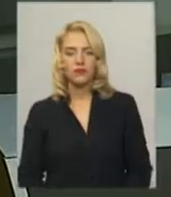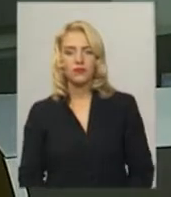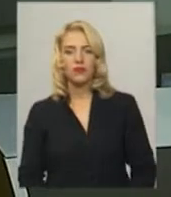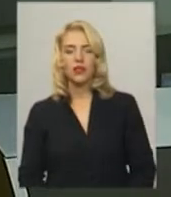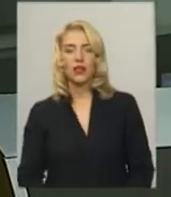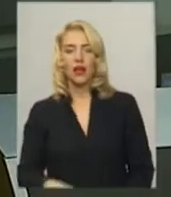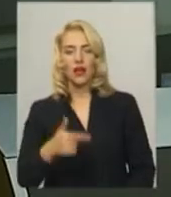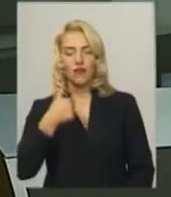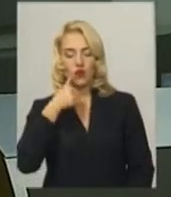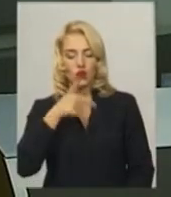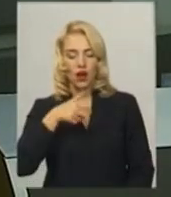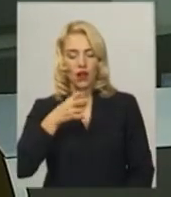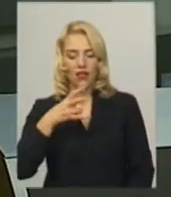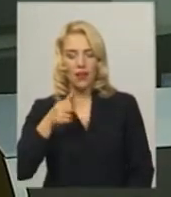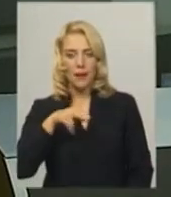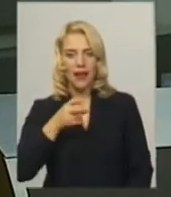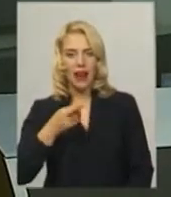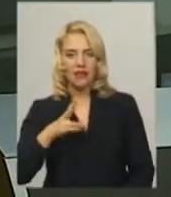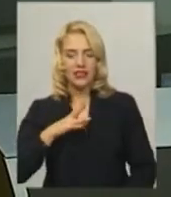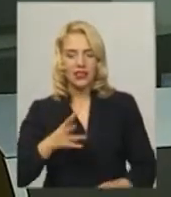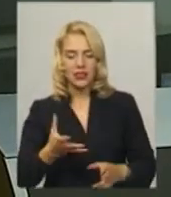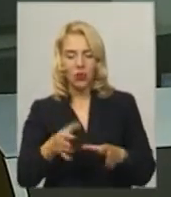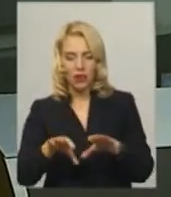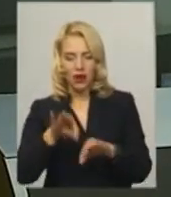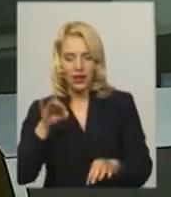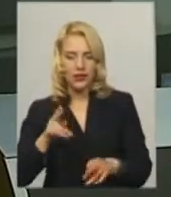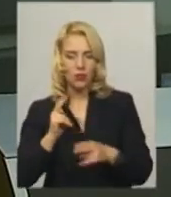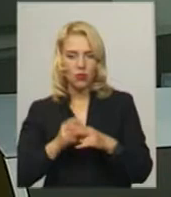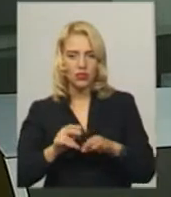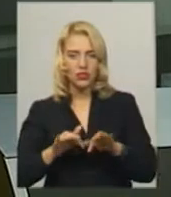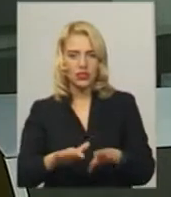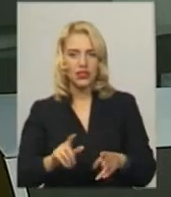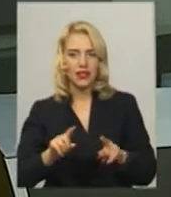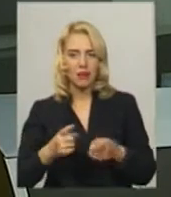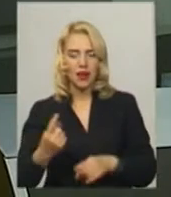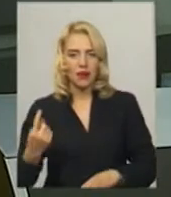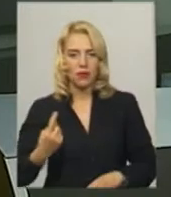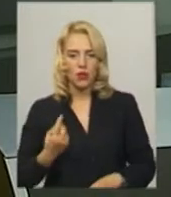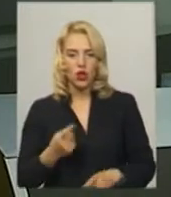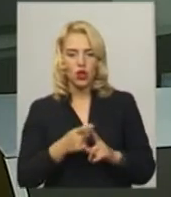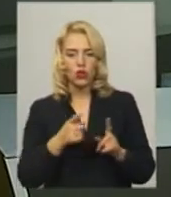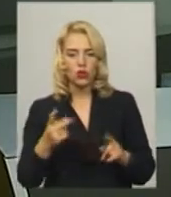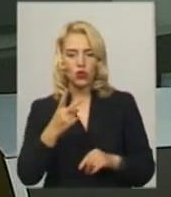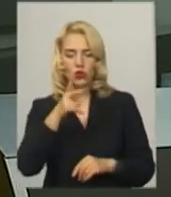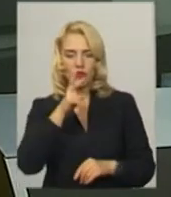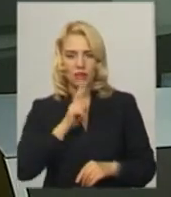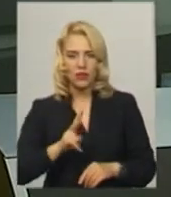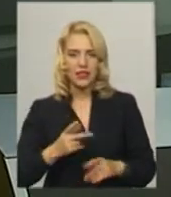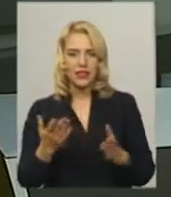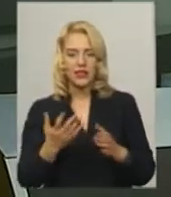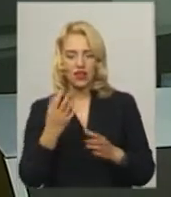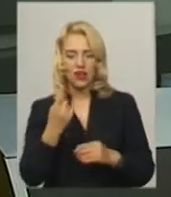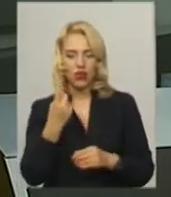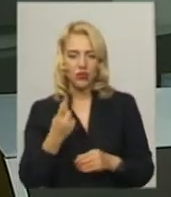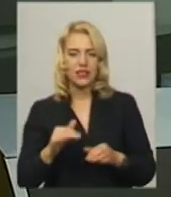Учора Ганні Пилявські обрали запобіжний захід – тримання під вартою строком на два місяці в ще одній справі, яку ведуть хмельницькі правоохоронці.